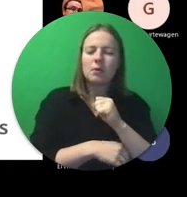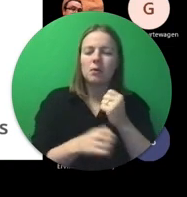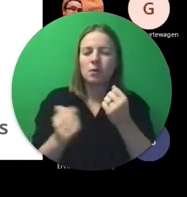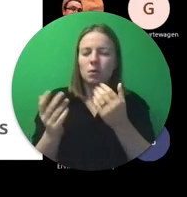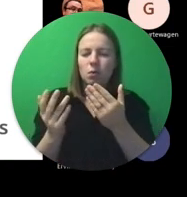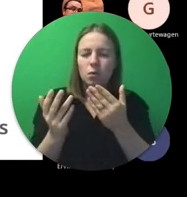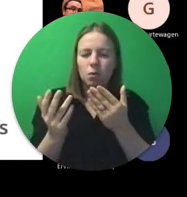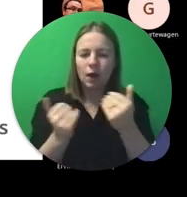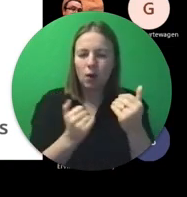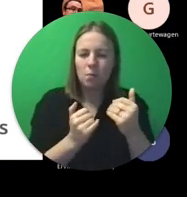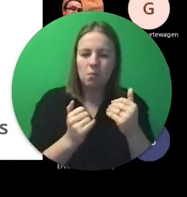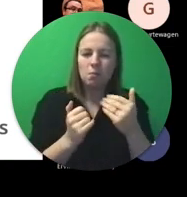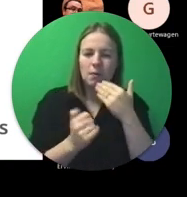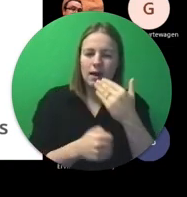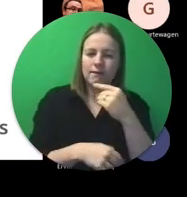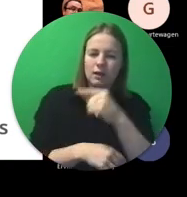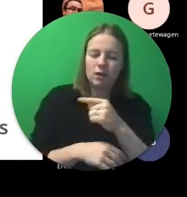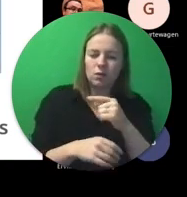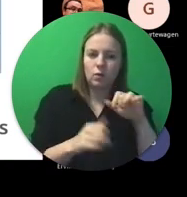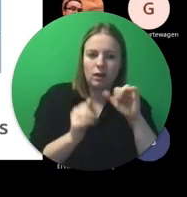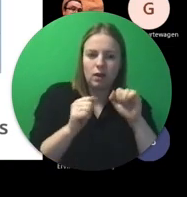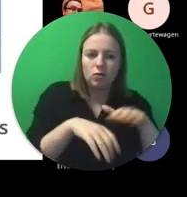ze eigenlijk daarmee zouden kunnen doen.